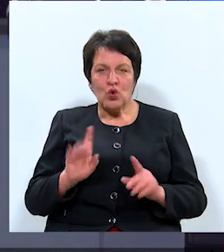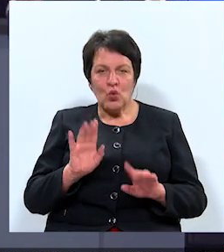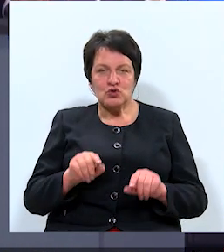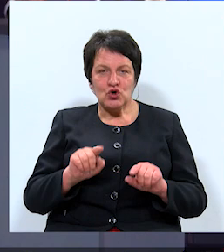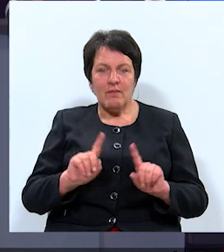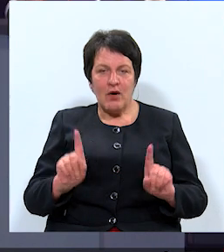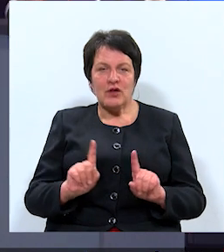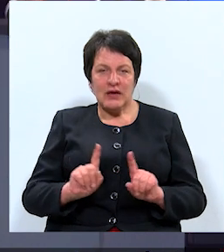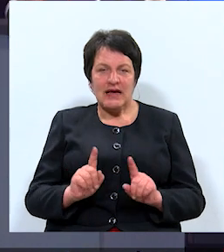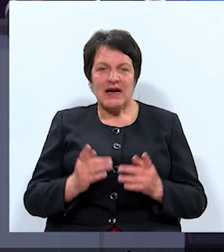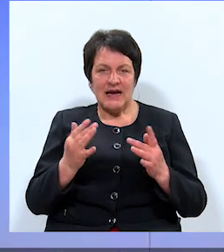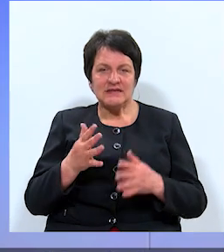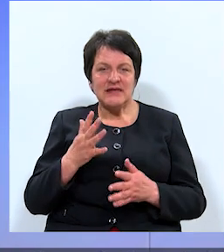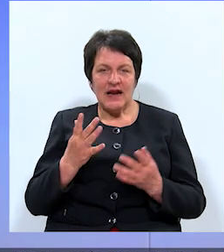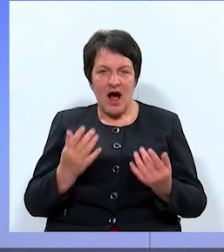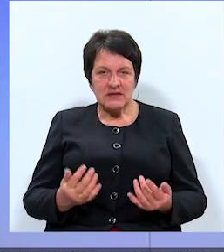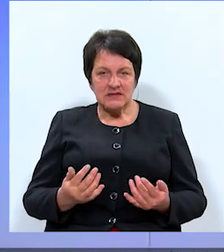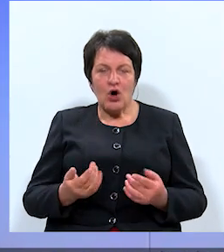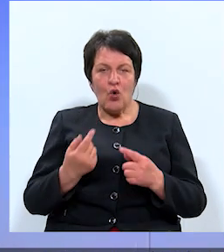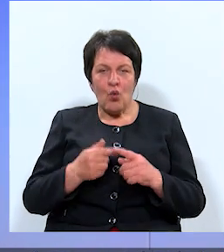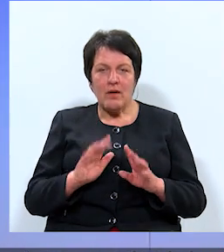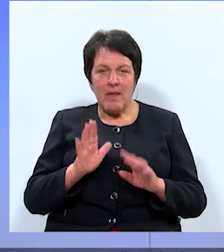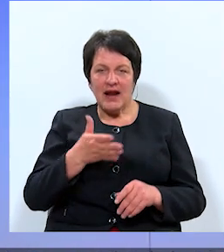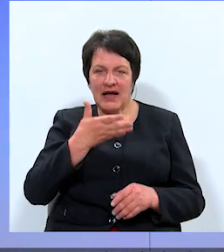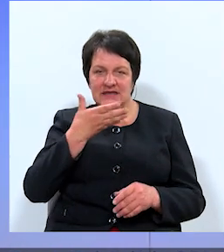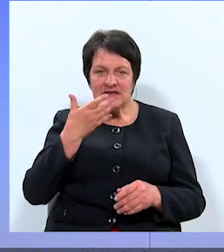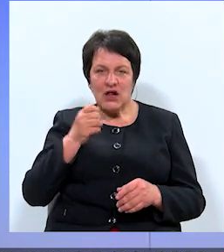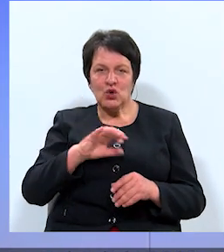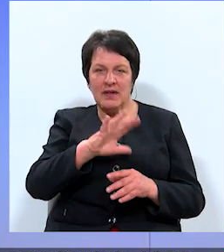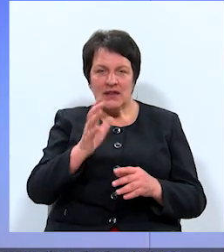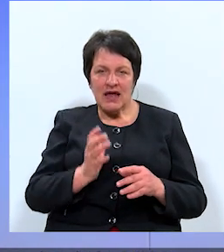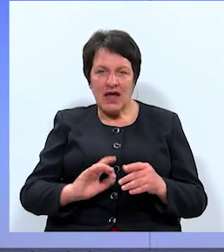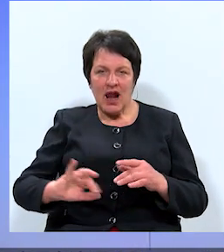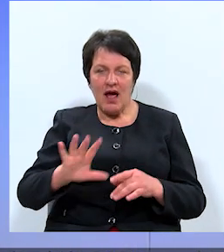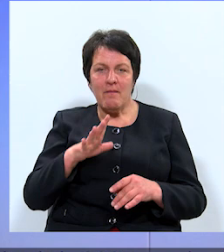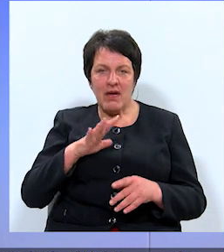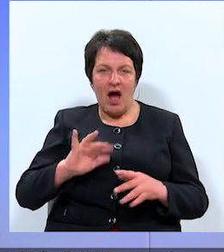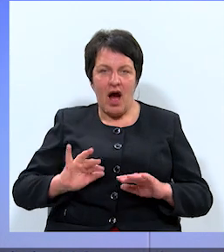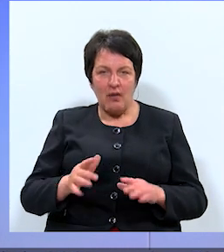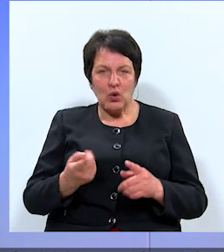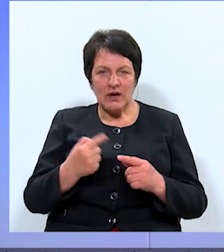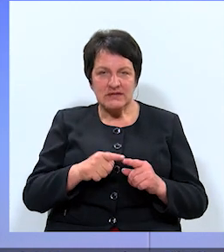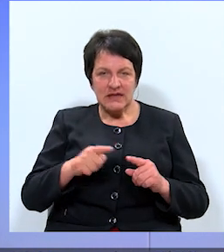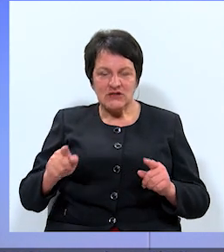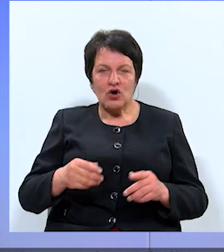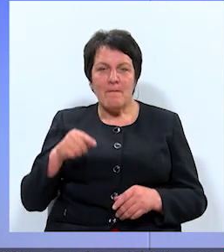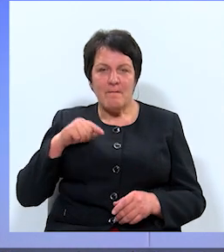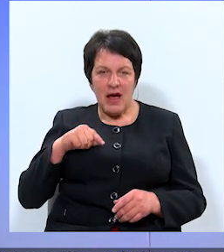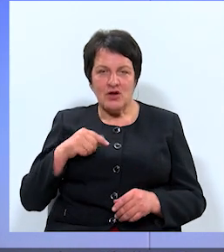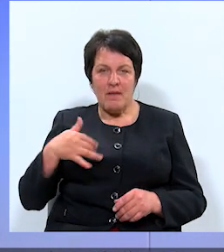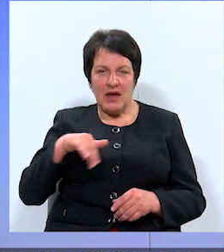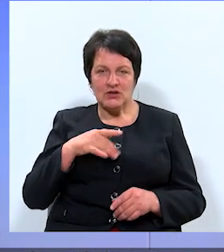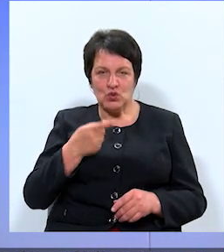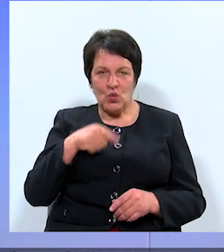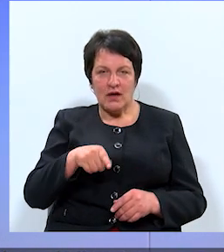momentu tiek risināts. Pats, cik siltumtīkļiem bija apkuras sezona peļņa, mēs to samaksāt no